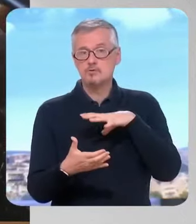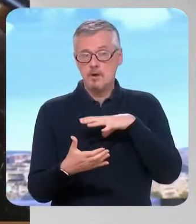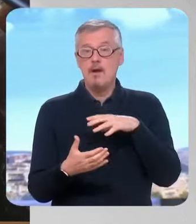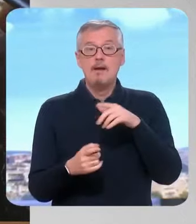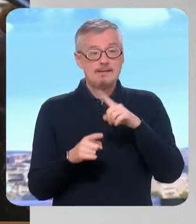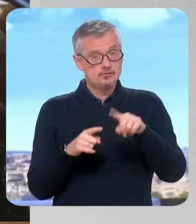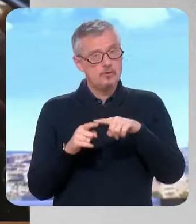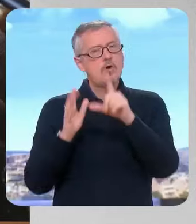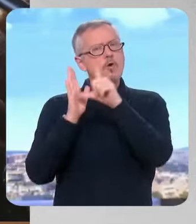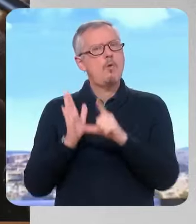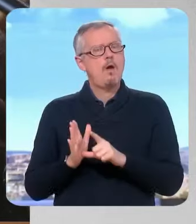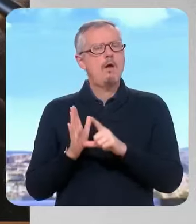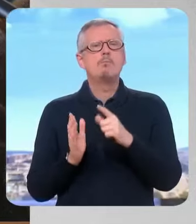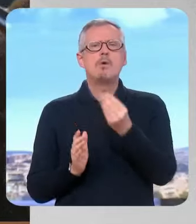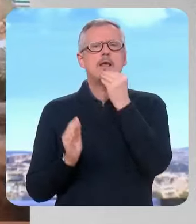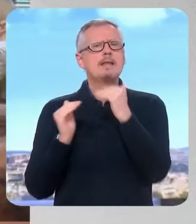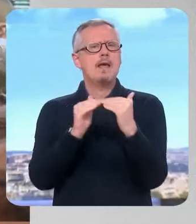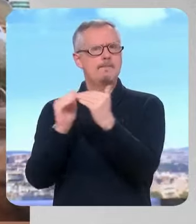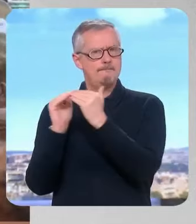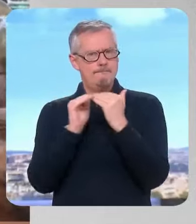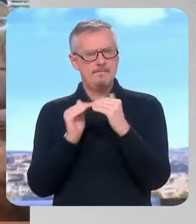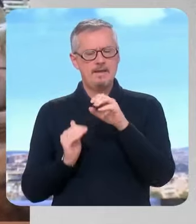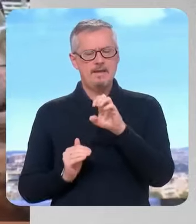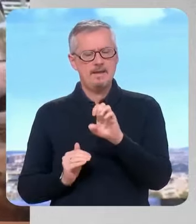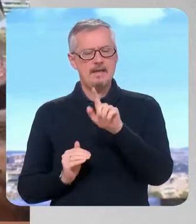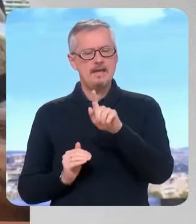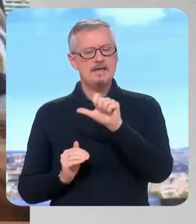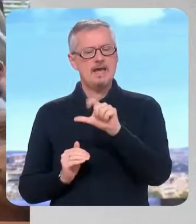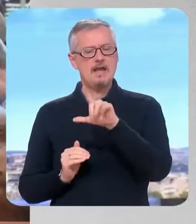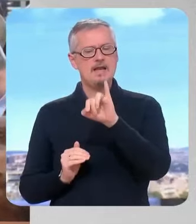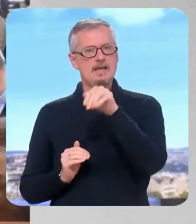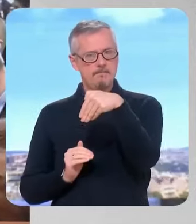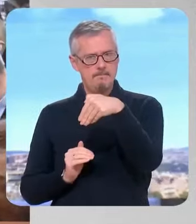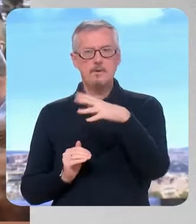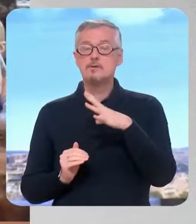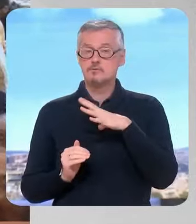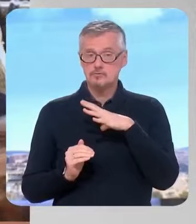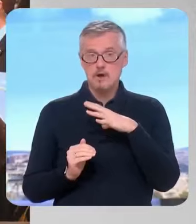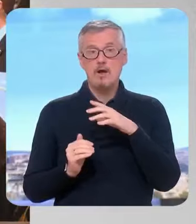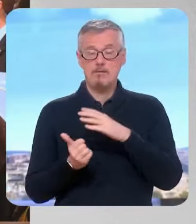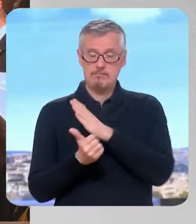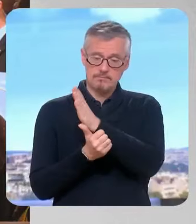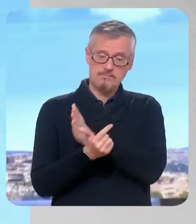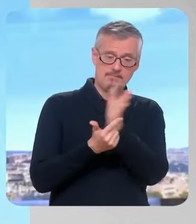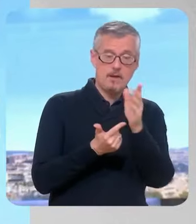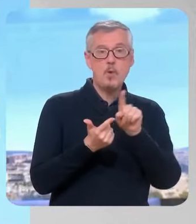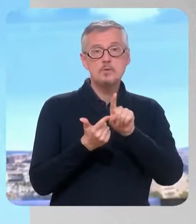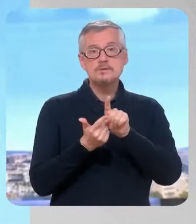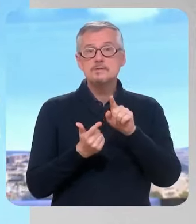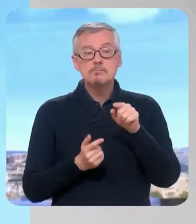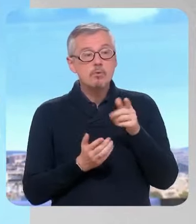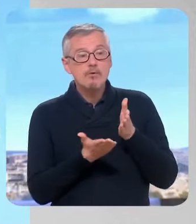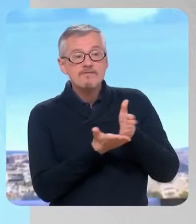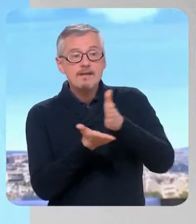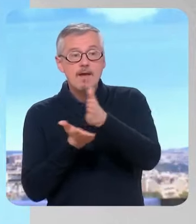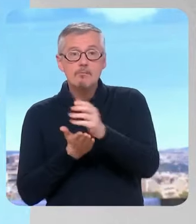améliorations de la loi EGALIM, parce qu'il un certain nombre de grands distributeurs qui dévoient la loi avec des centrales d'achat européennes. Deuxième élément, c'est de construire filière par filière,